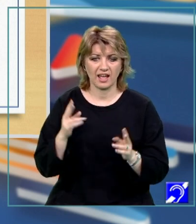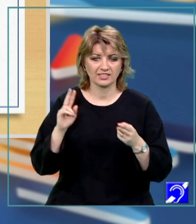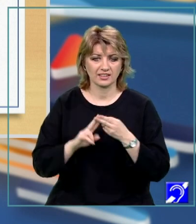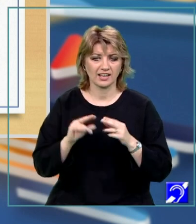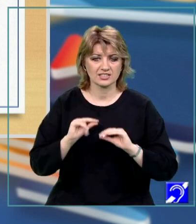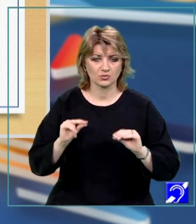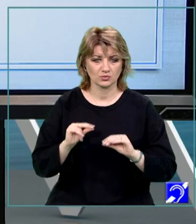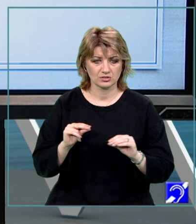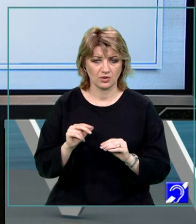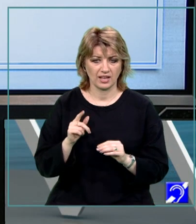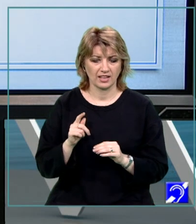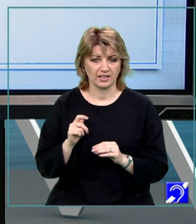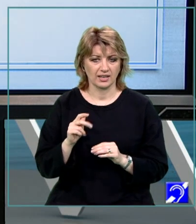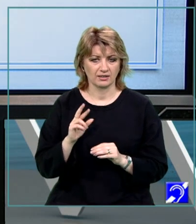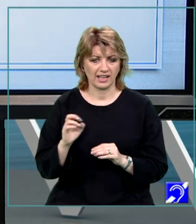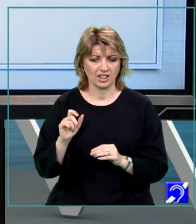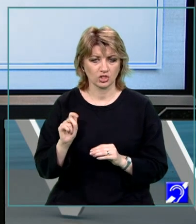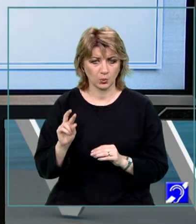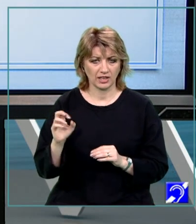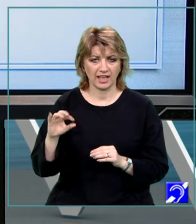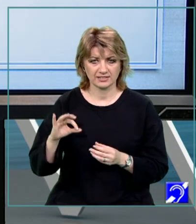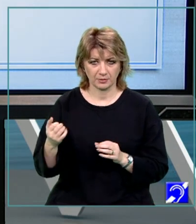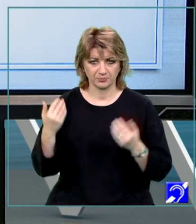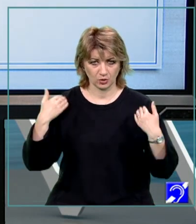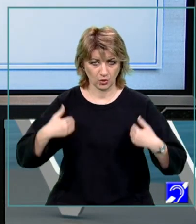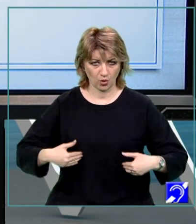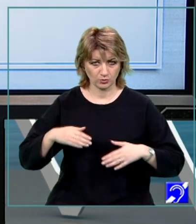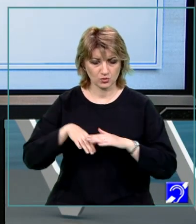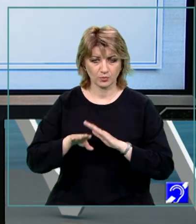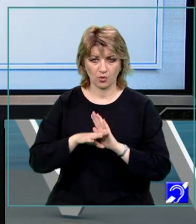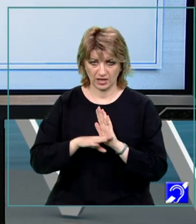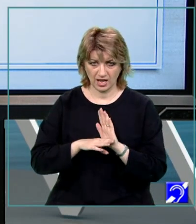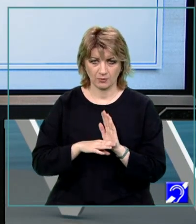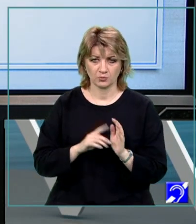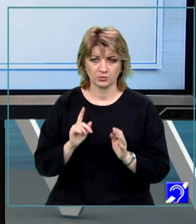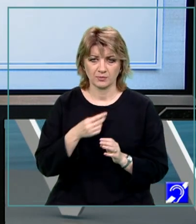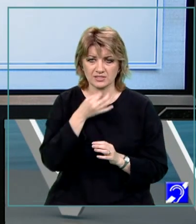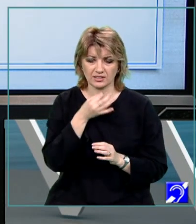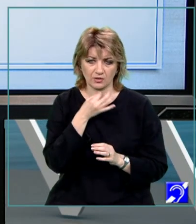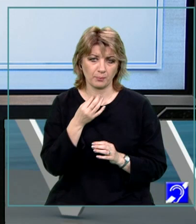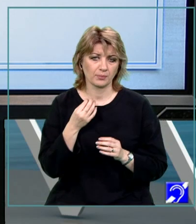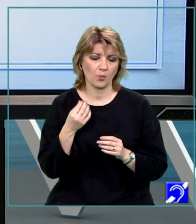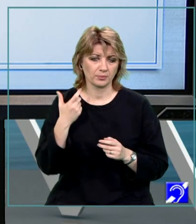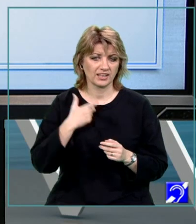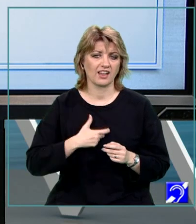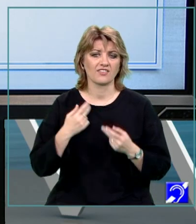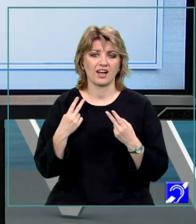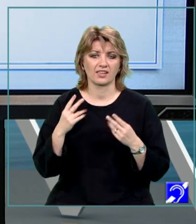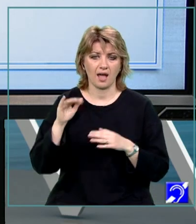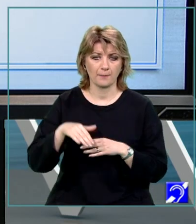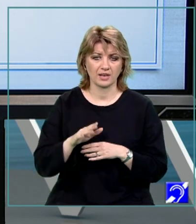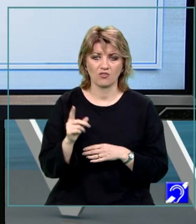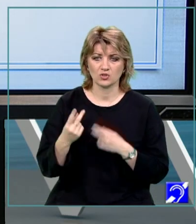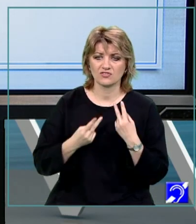return expresie. Corpul subprogramului. În corpul subprogramului putem să declarăm propriile variabile. Acestea pot fi